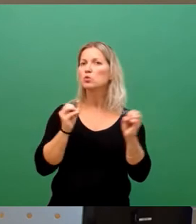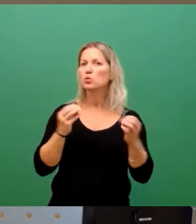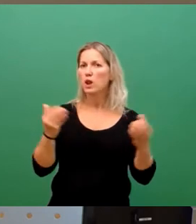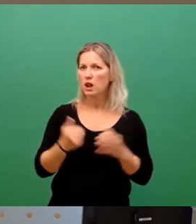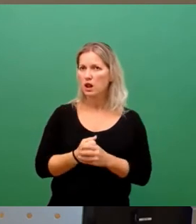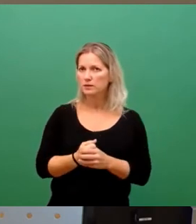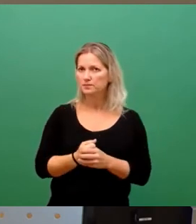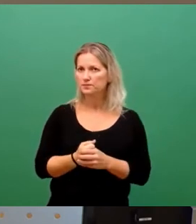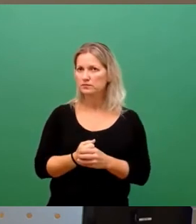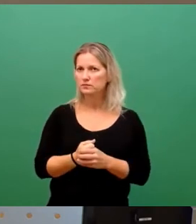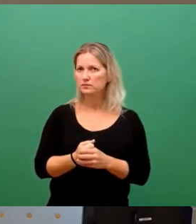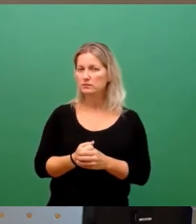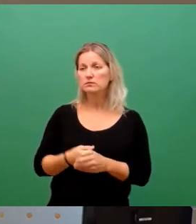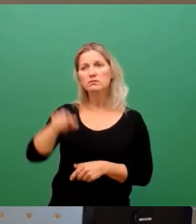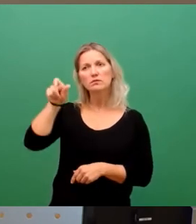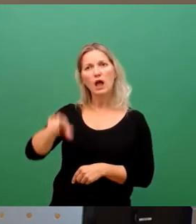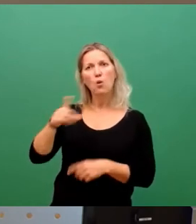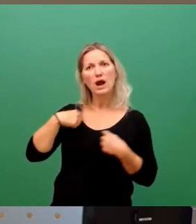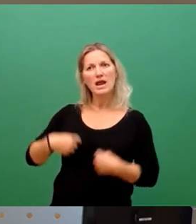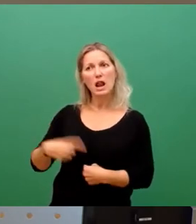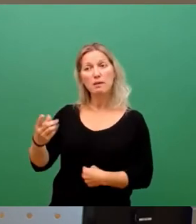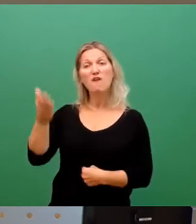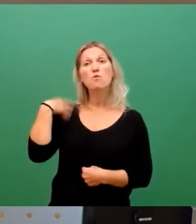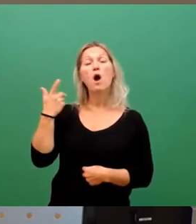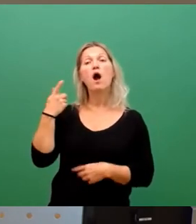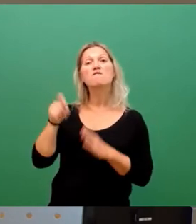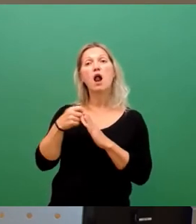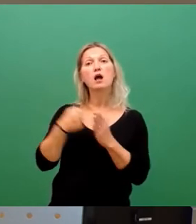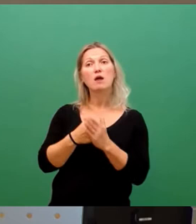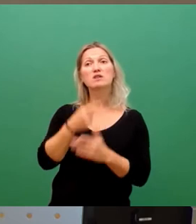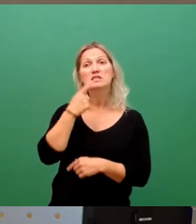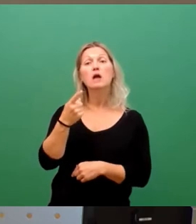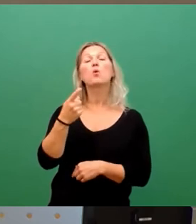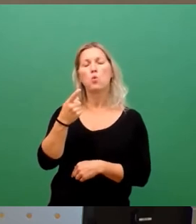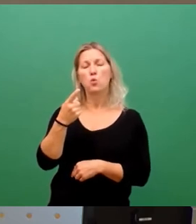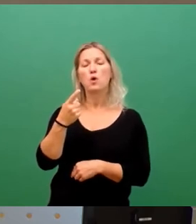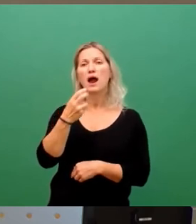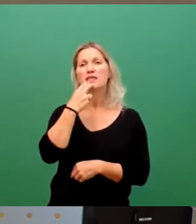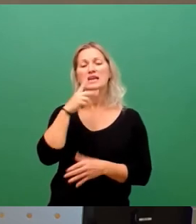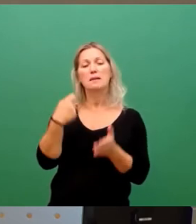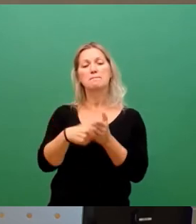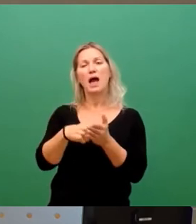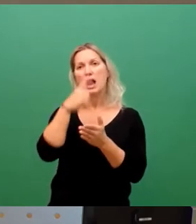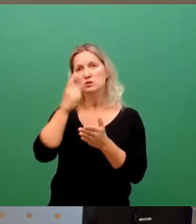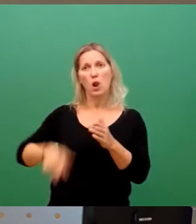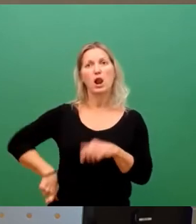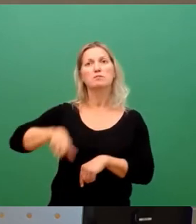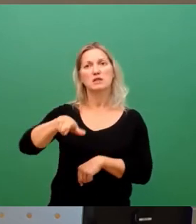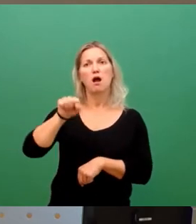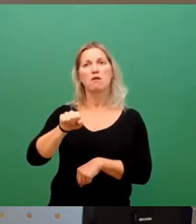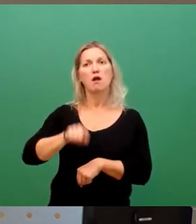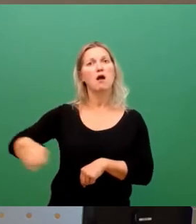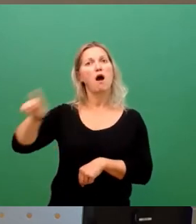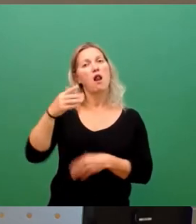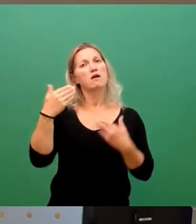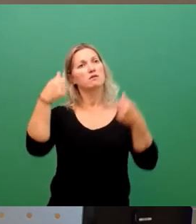Apropos Hilbert. Im Wahlkampf versprach er bezahlbare Energiepreise. Wir haben es auf allen Plakaten gesehen. Ich frage, wie